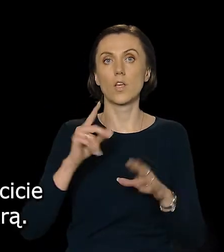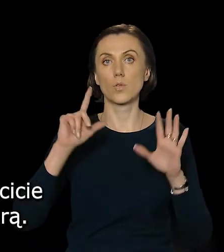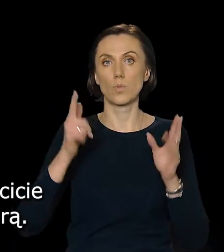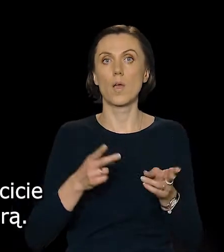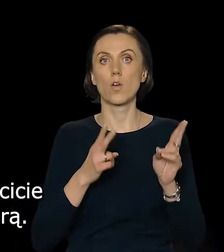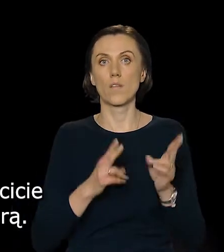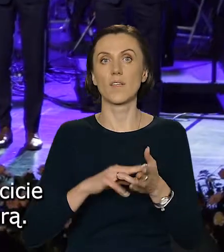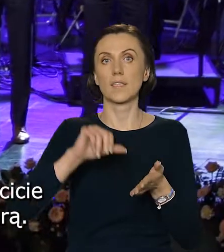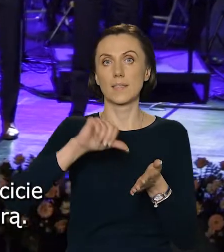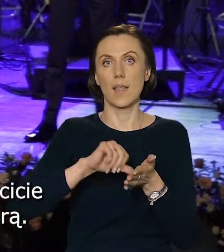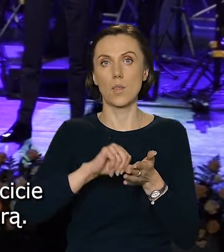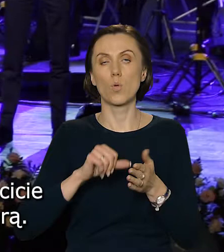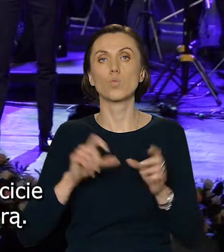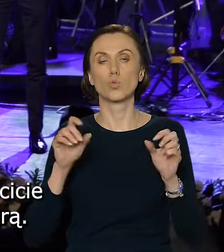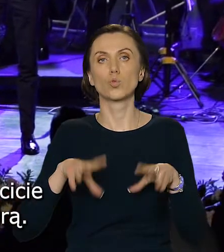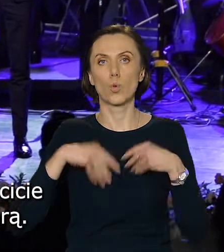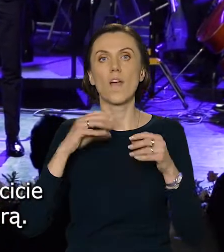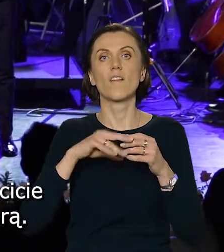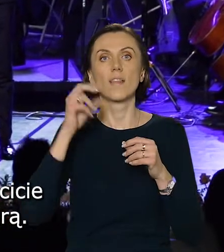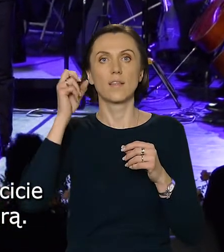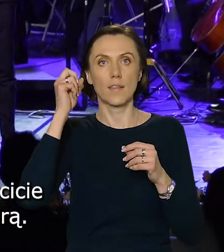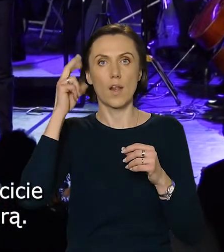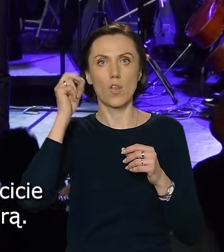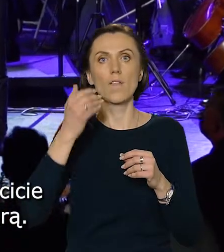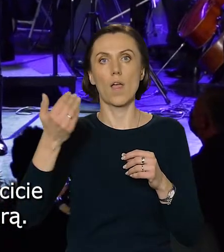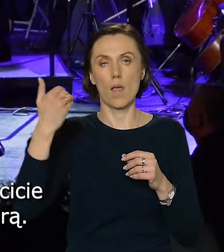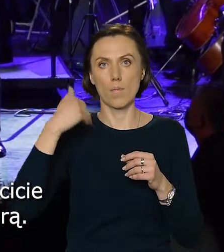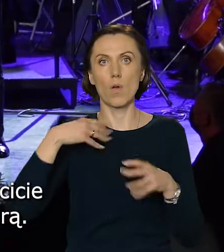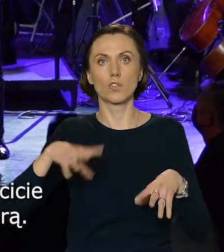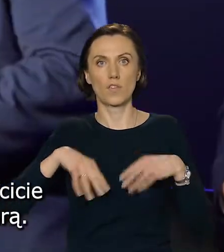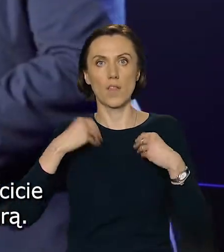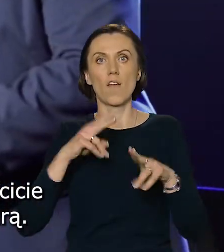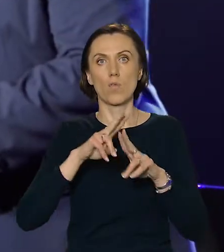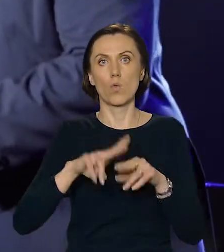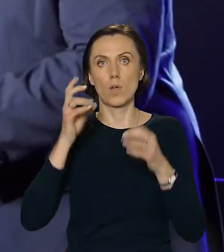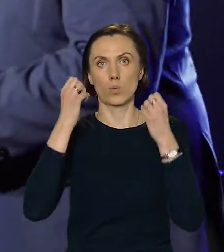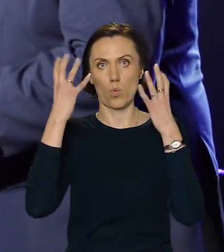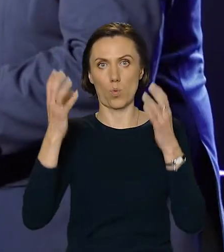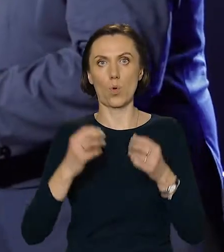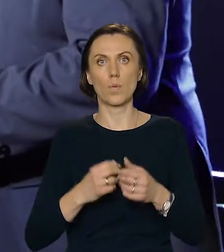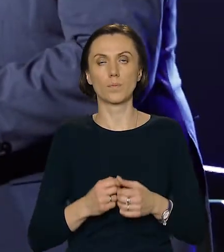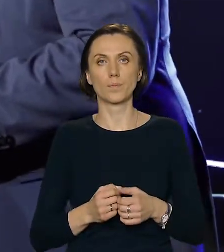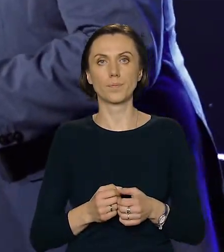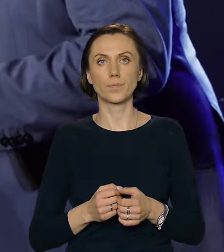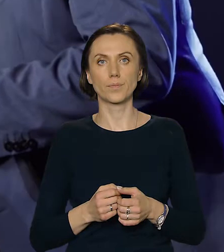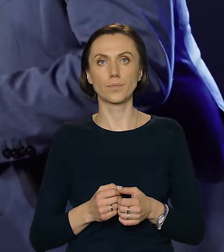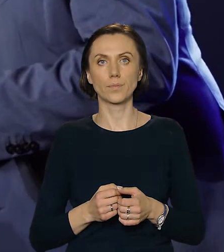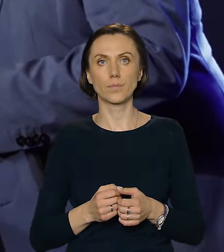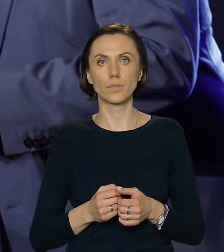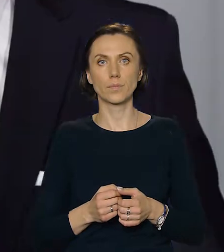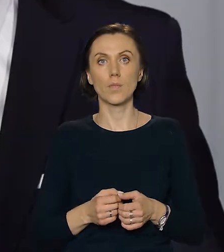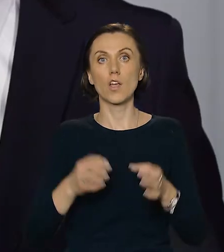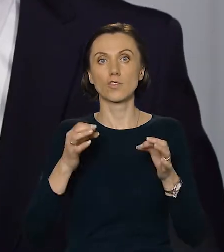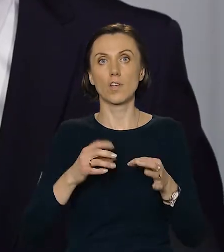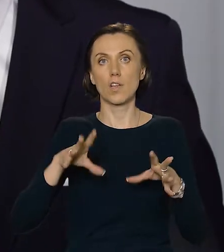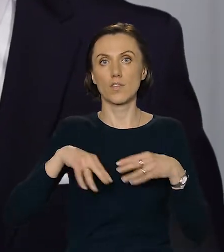listopada w Centrum Sztuki Mościce w Tarnowie odbyła się gala Fundusze z Kulturą. Mówi Łukasz Smyłka, wice marszałek województwa małopolskiego.